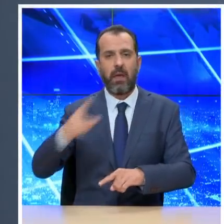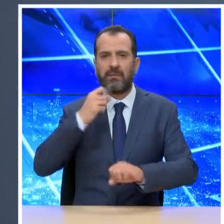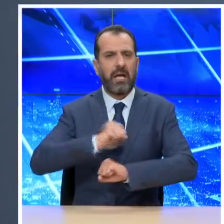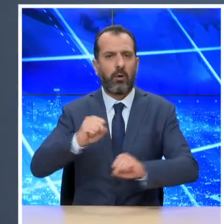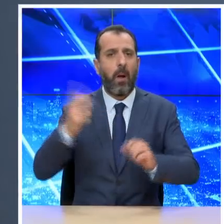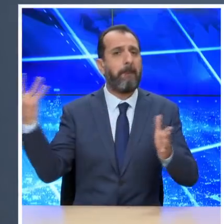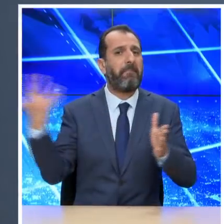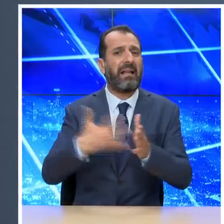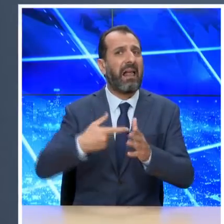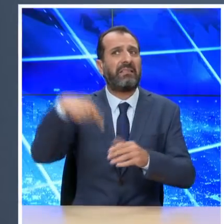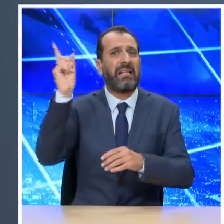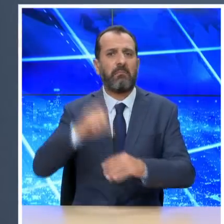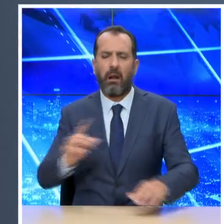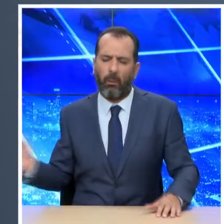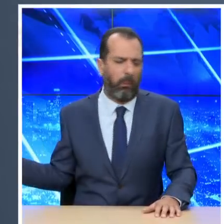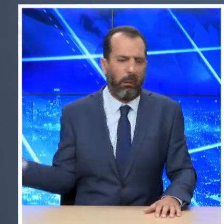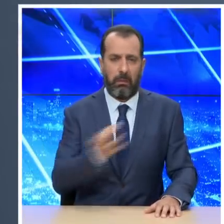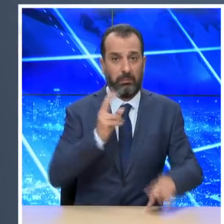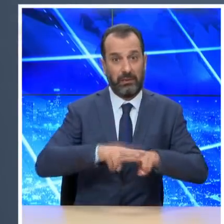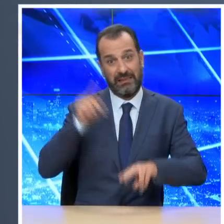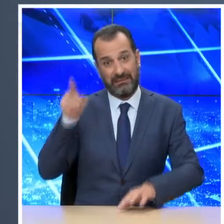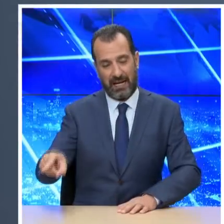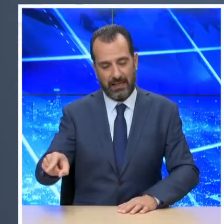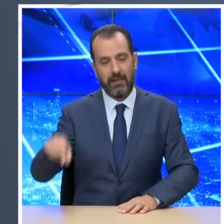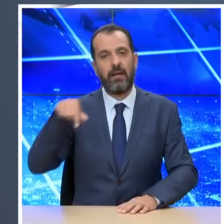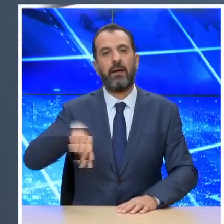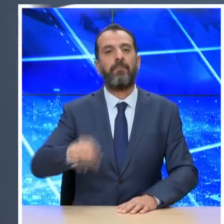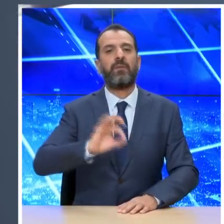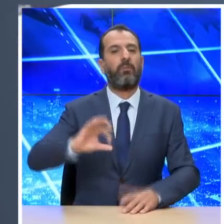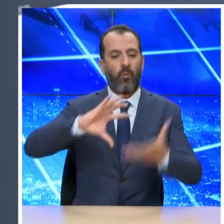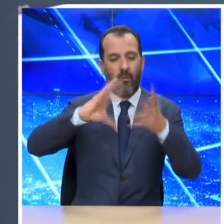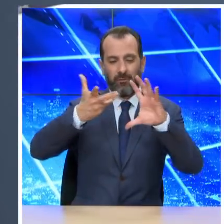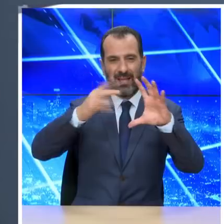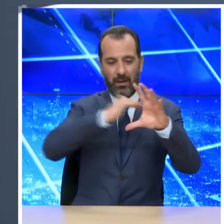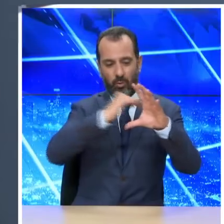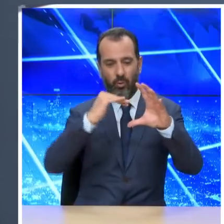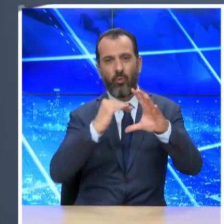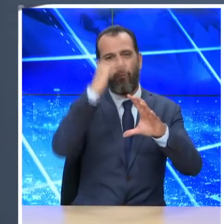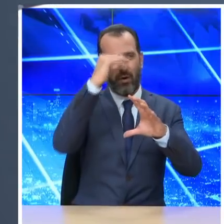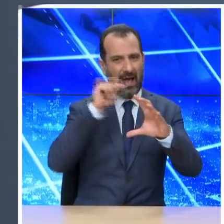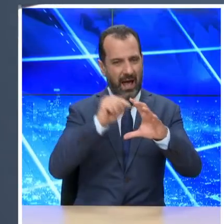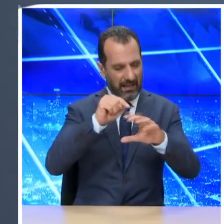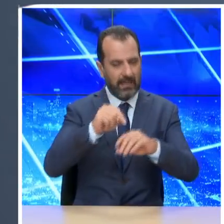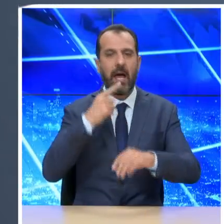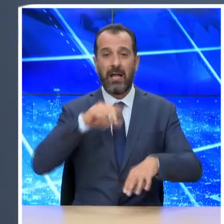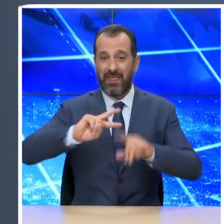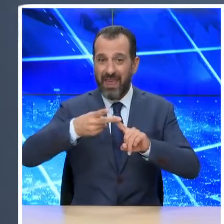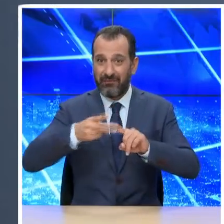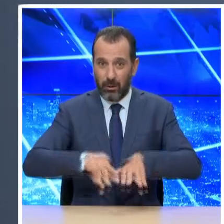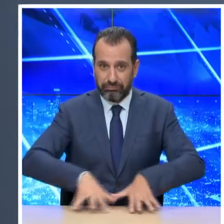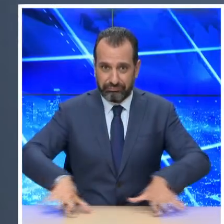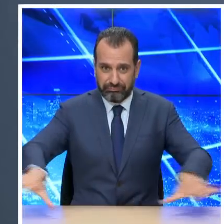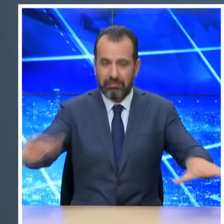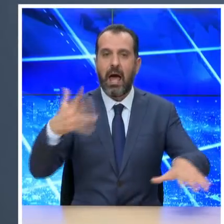από 5.000 κρουσμάτα ένα ημέρα. Το δεύτερο κύμα στο Βόρειο Εμισφαίριο εισέρχεται πλέον σε περίοδο αυξημένης μεταδοτικότητας, η οποία